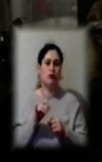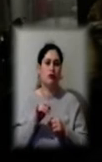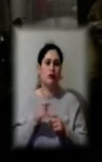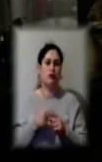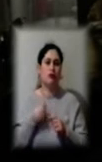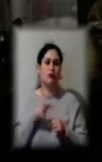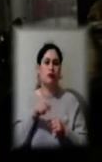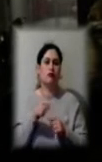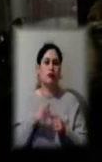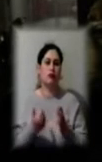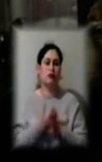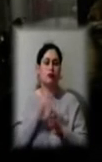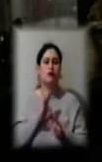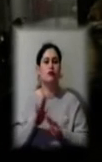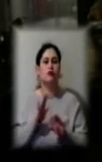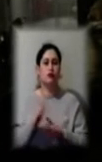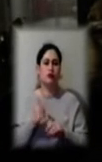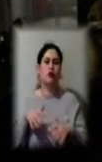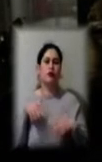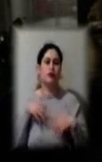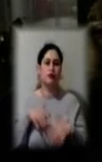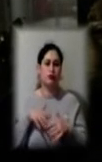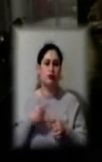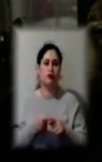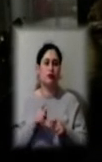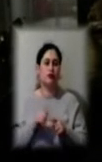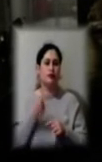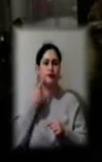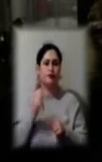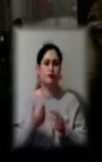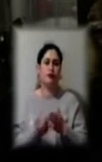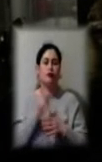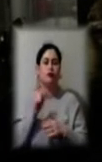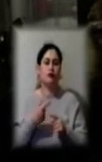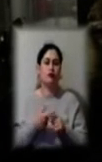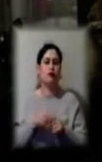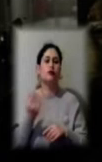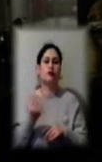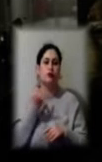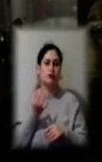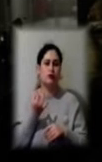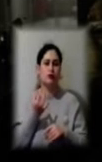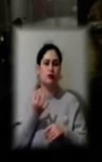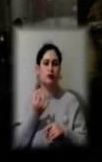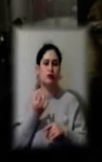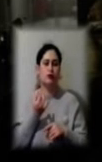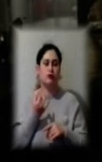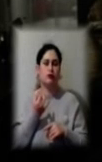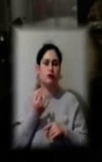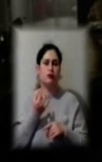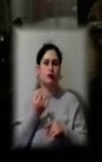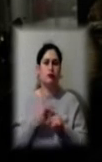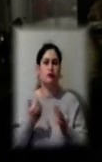режисер, грузин. Це завжди нова людина, це дуже цікаво. Це нові знання,